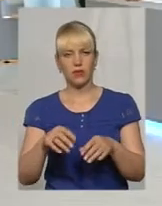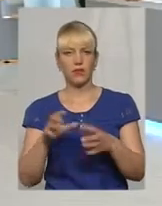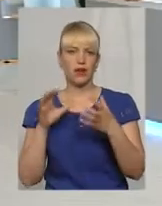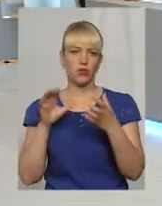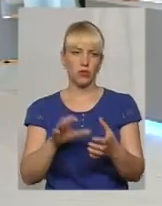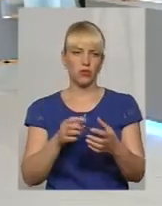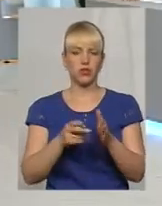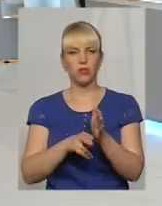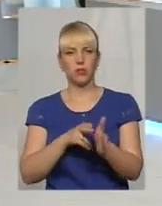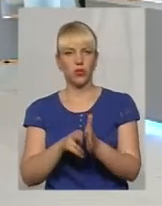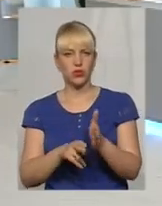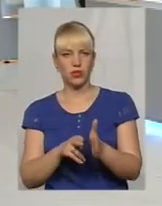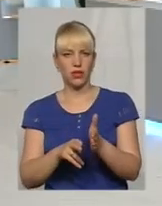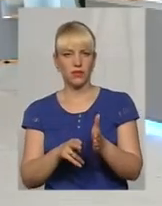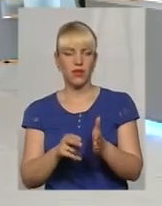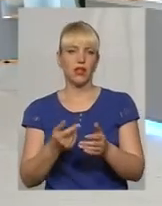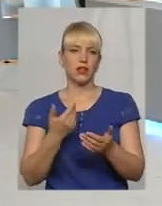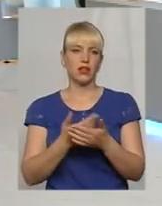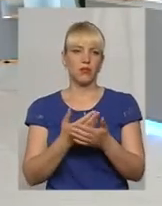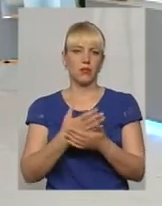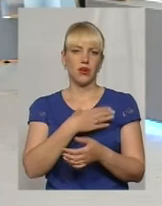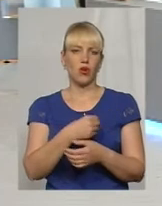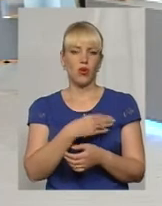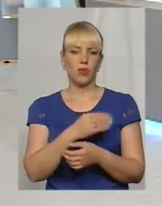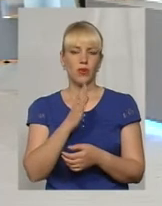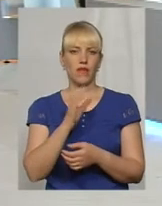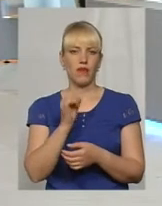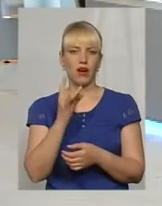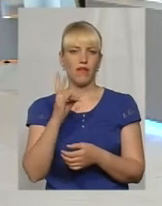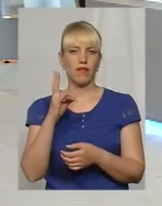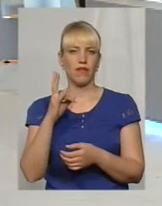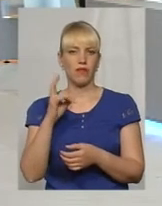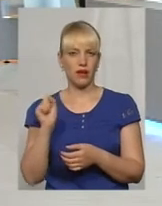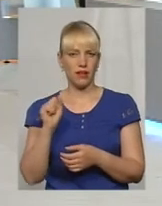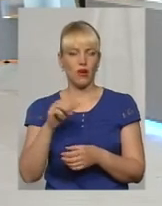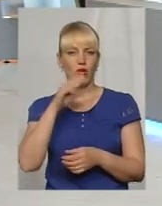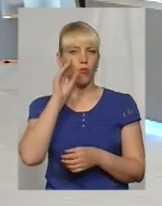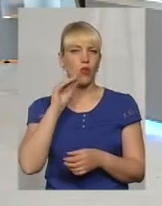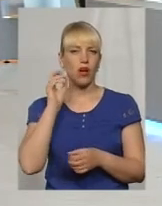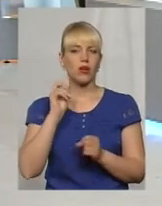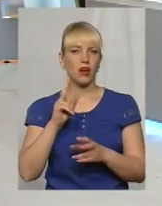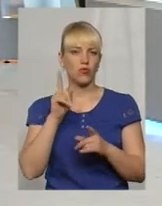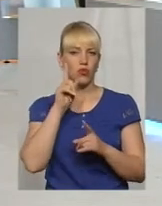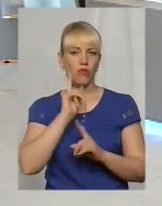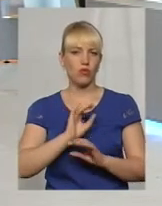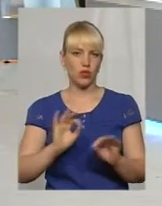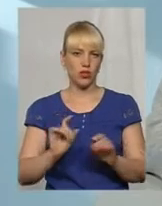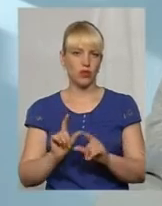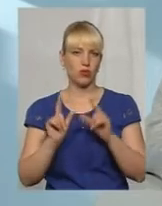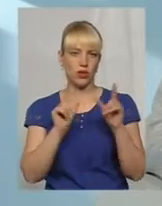Дополнительні поезда, кстати, запускаються. Например, Львов-Варна в Болгарію. Як можна буде комфортно добратися.